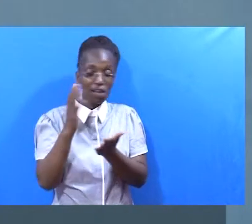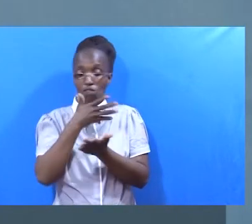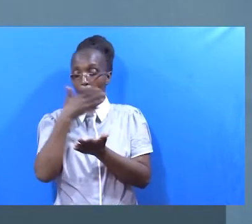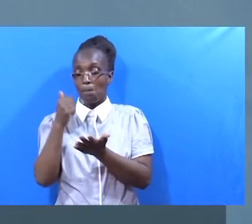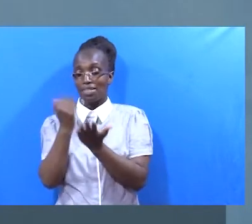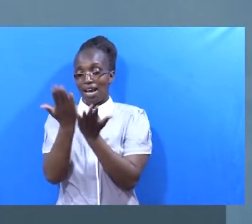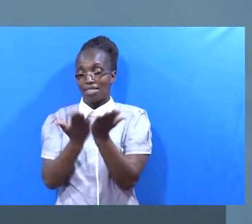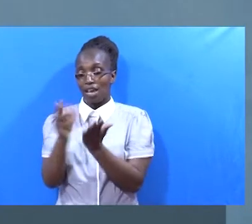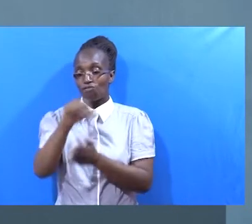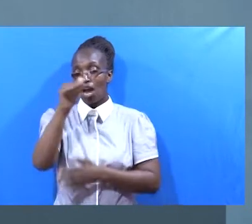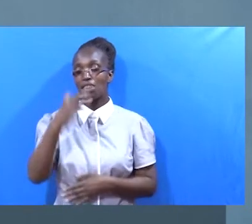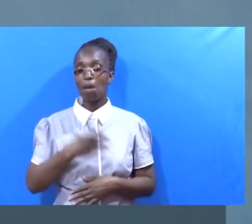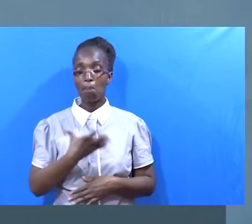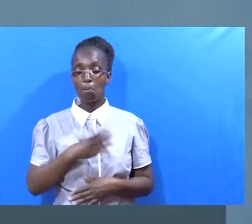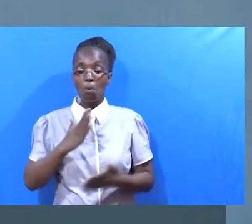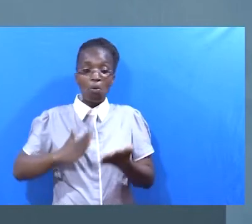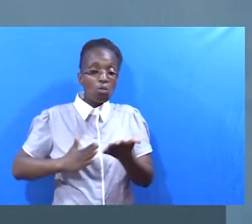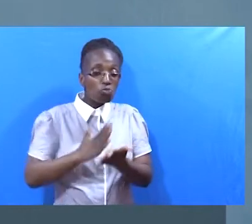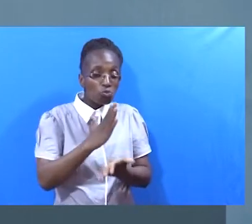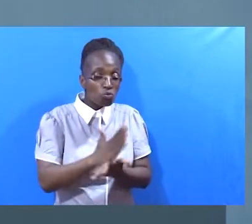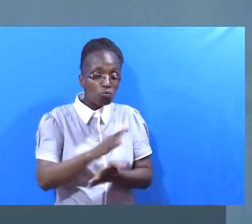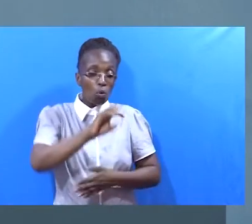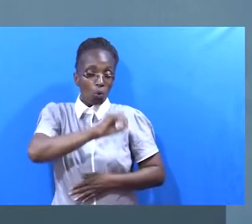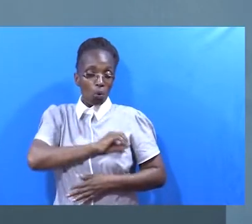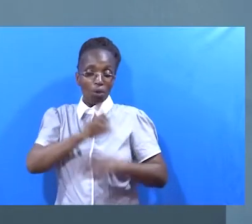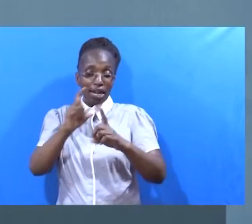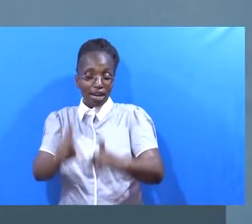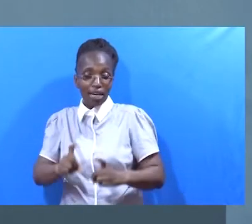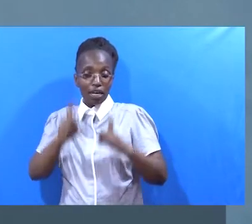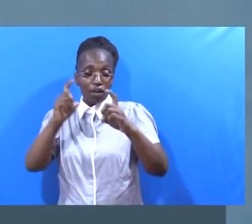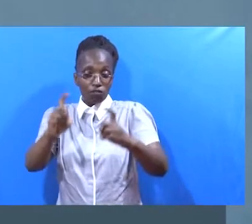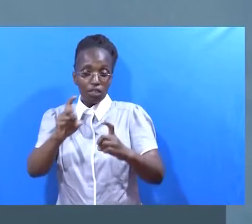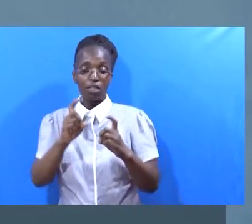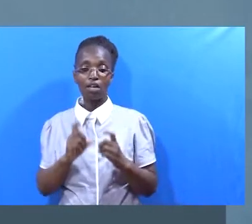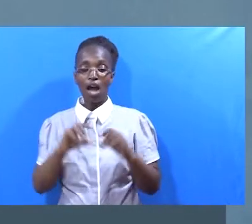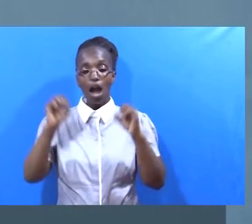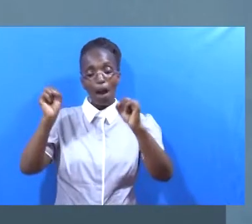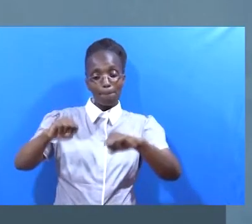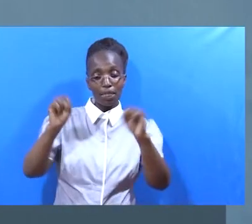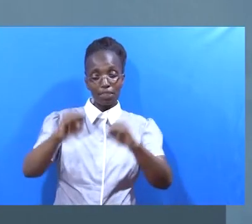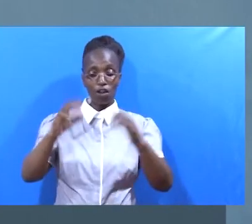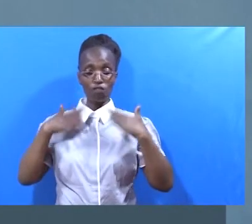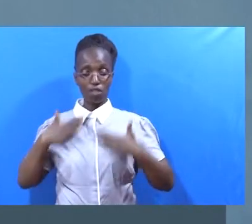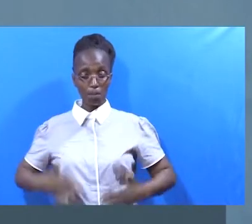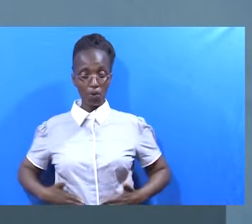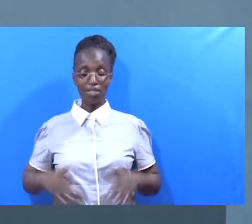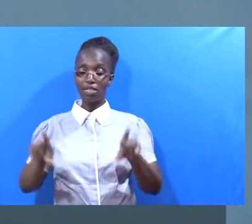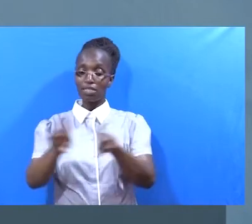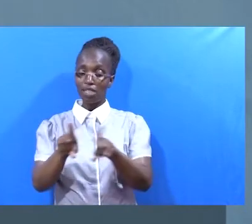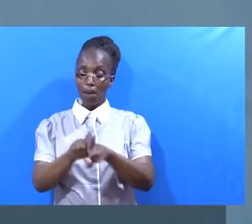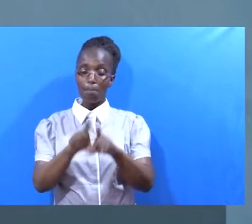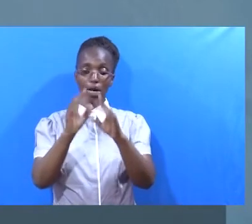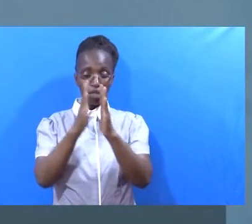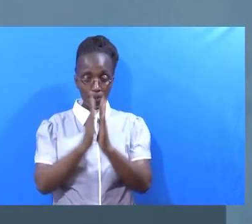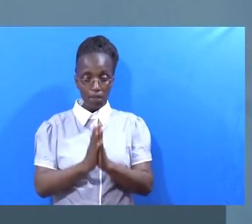wengkini Jaribu kutumika Kwa pipa wa viyako Kwa nguvu za mwili wako Na hata katika